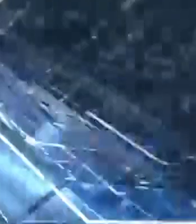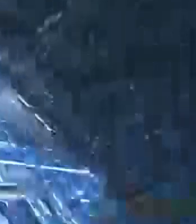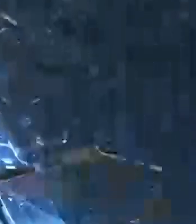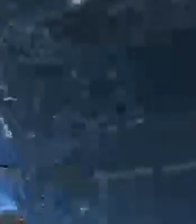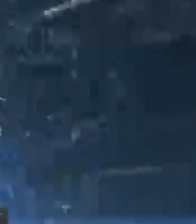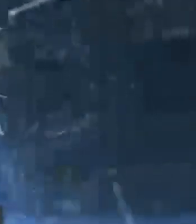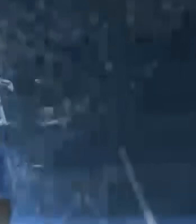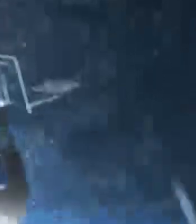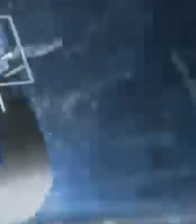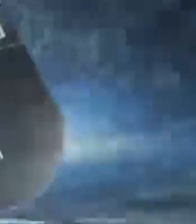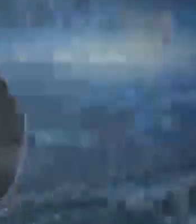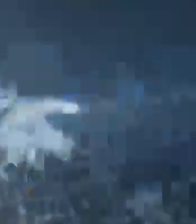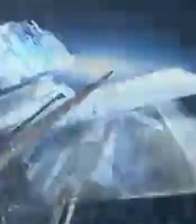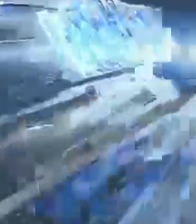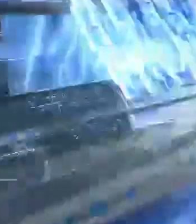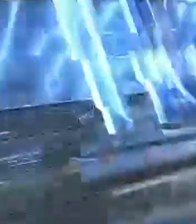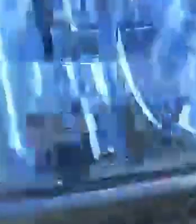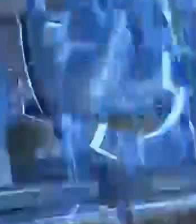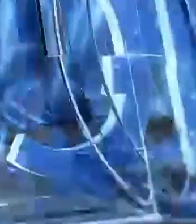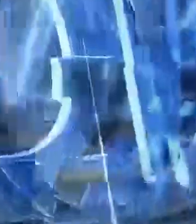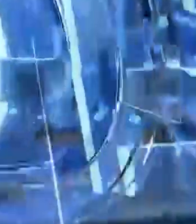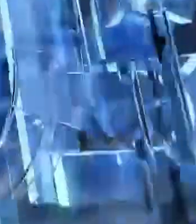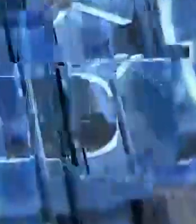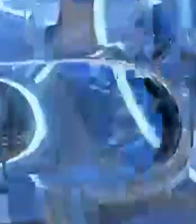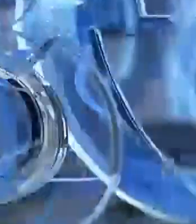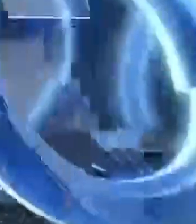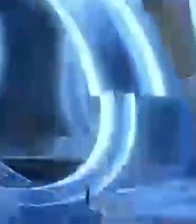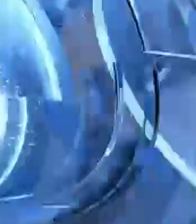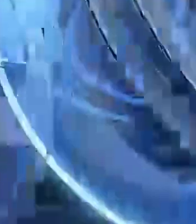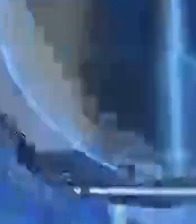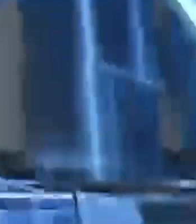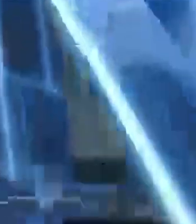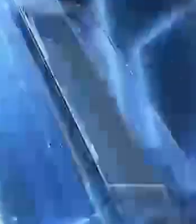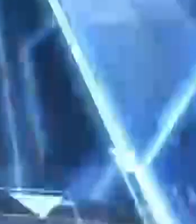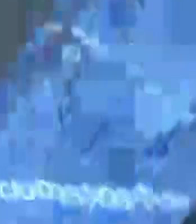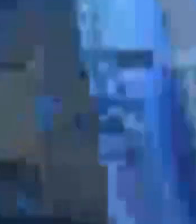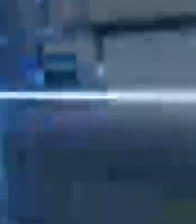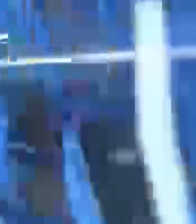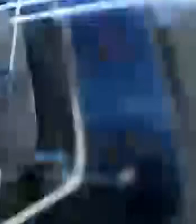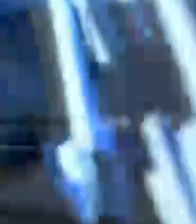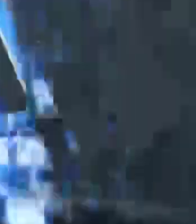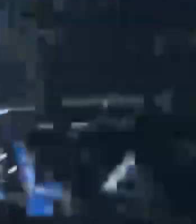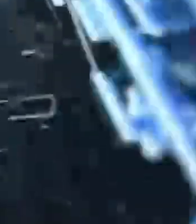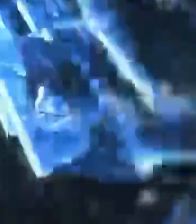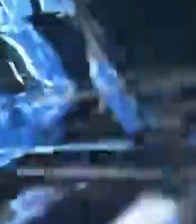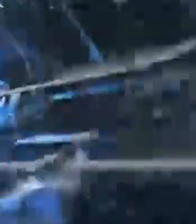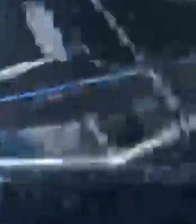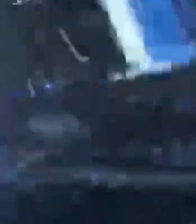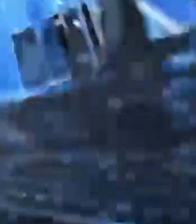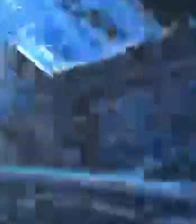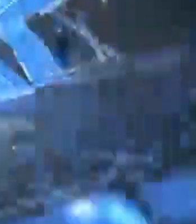Редактор субтитров.Семкин Корректор.Егорова